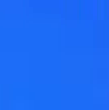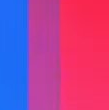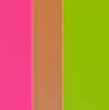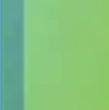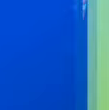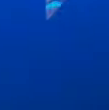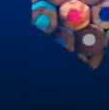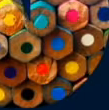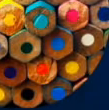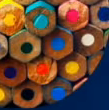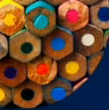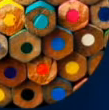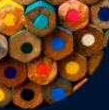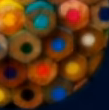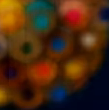Музиката